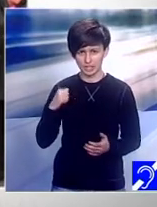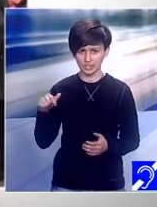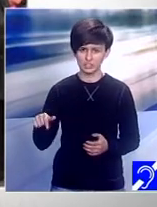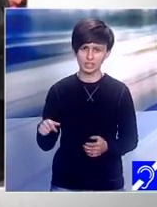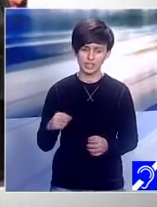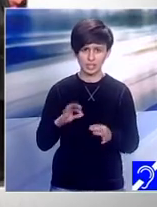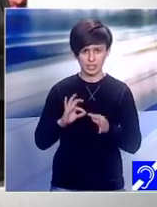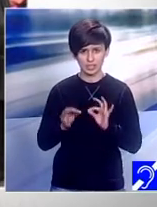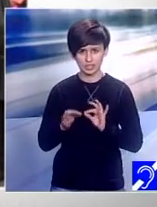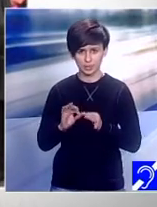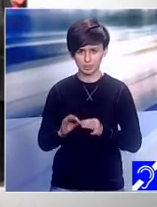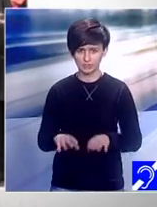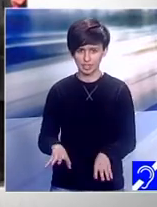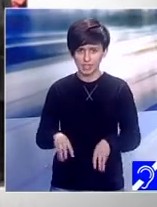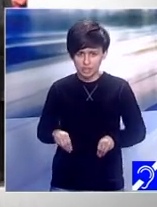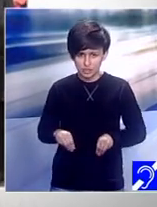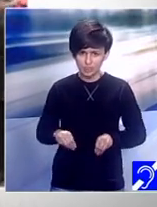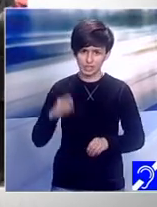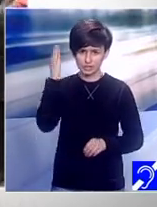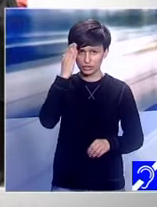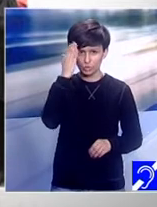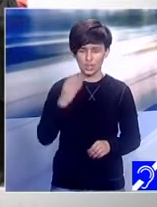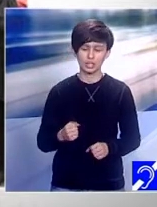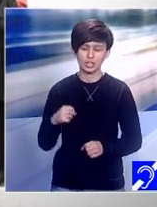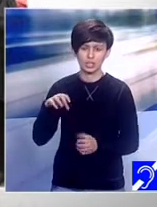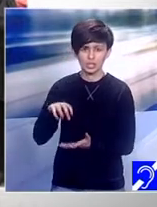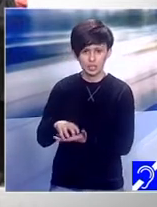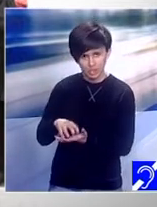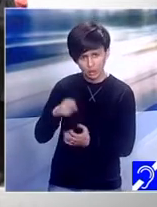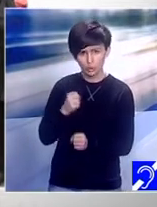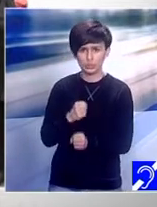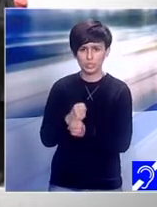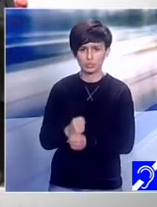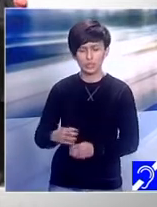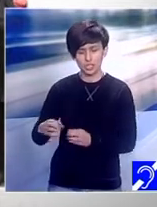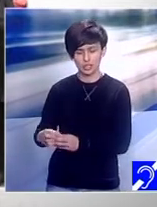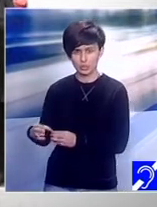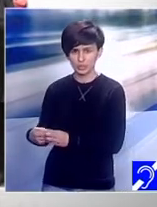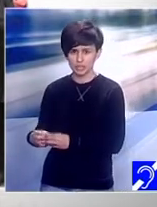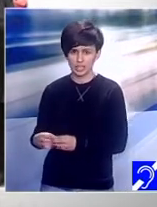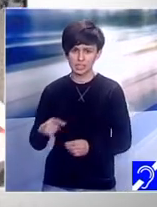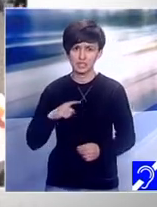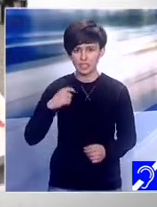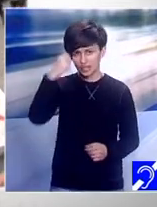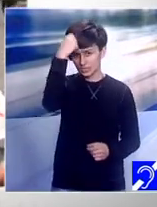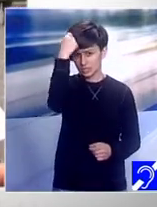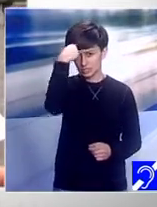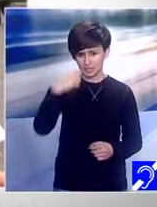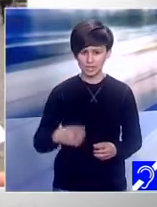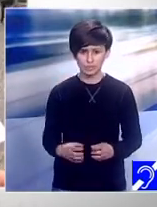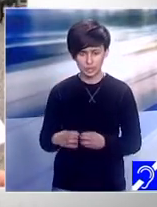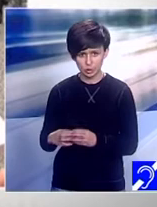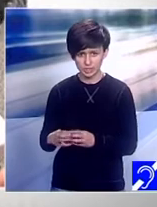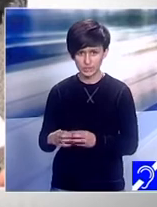acceptați în locuri de muncă, a fi acceptați în comunitate, a accepta că sunt cetățenii ai unei comunități. Am venit ca să